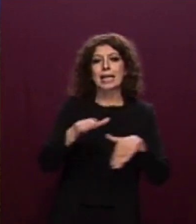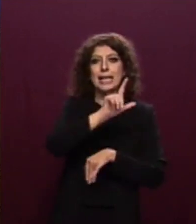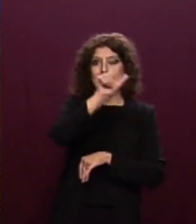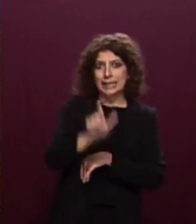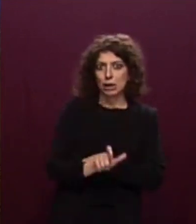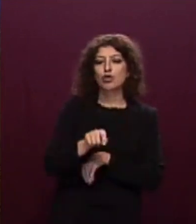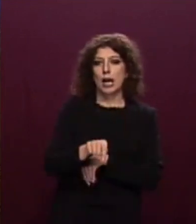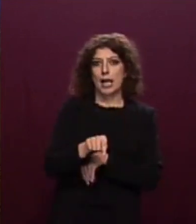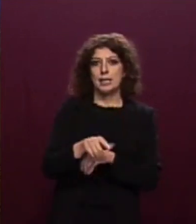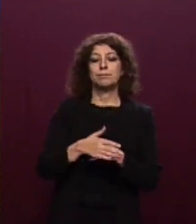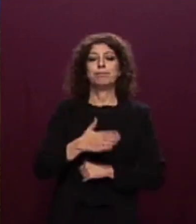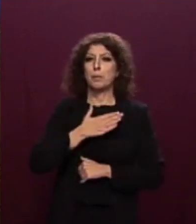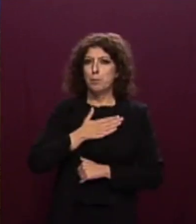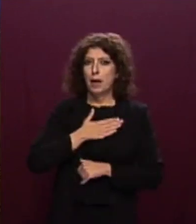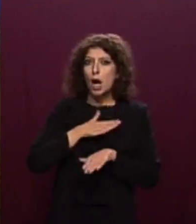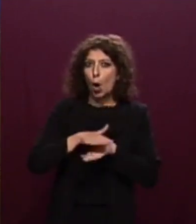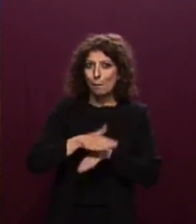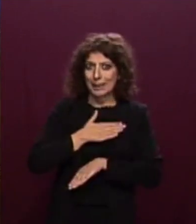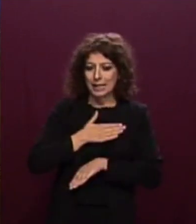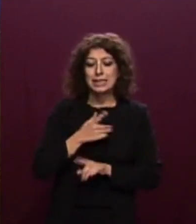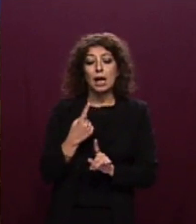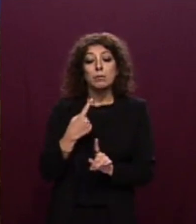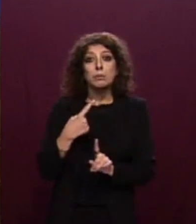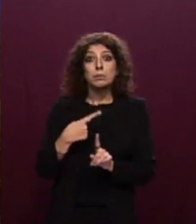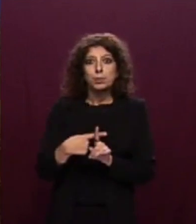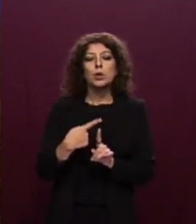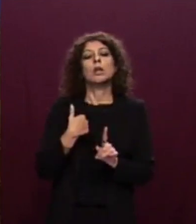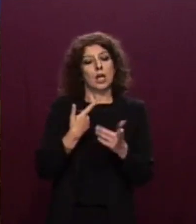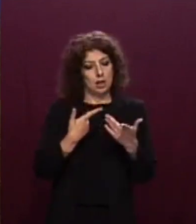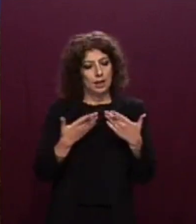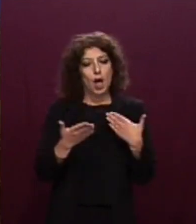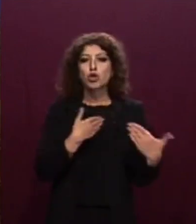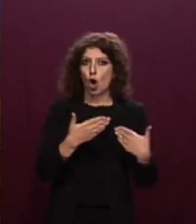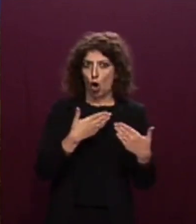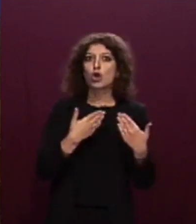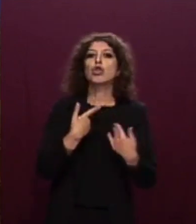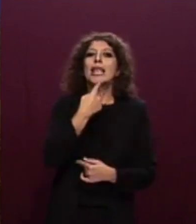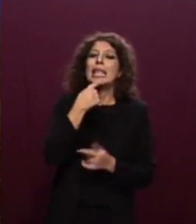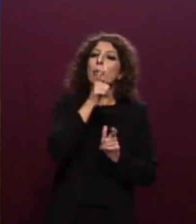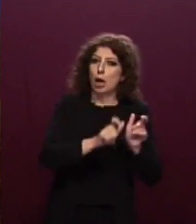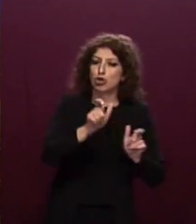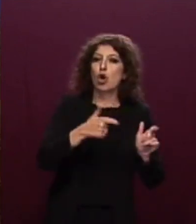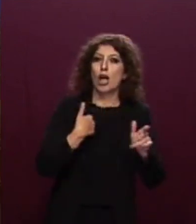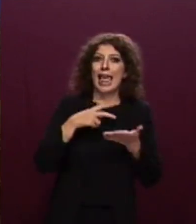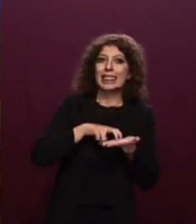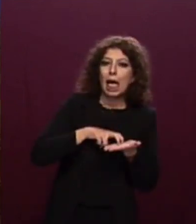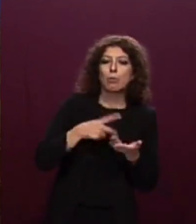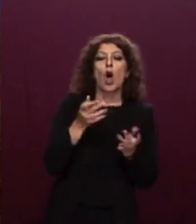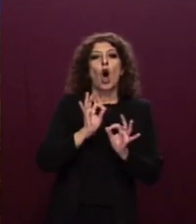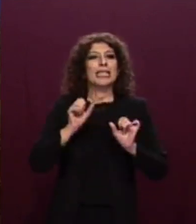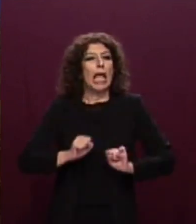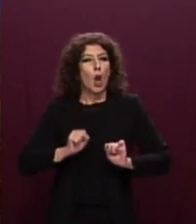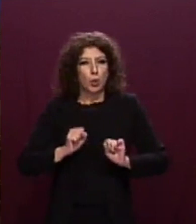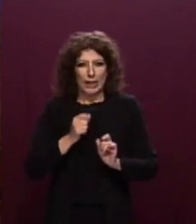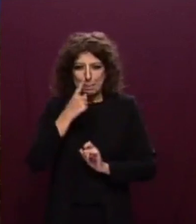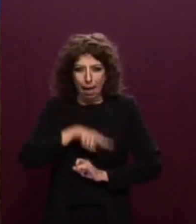assicurare le operazioni di soccorso e assistenza nei confronti delle persone in condizioni emergenziali ed in precarie condizioni di salute segnate